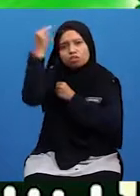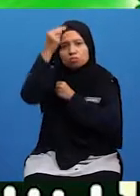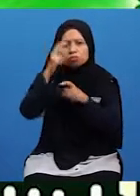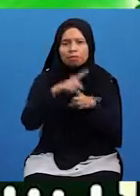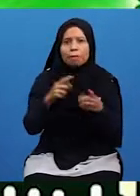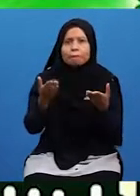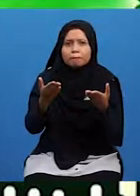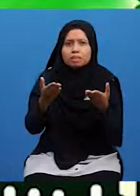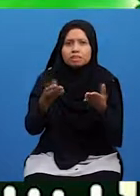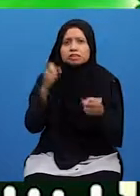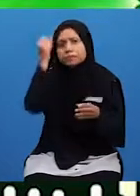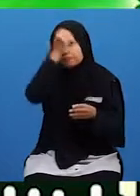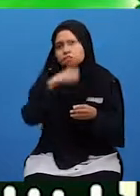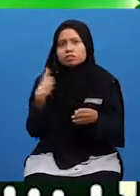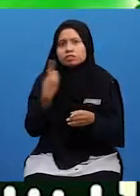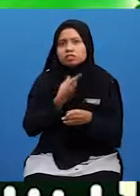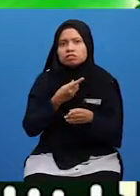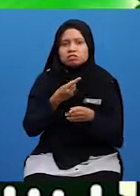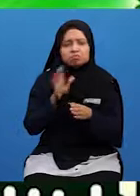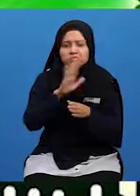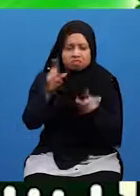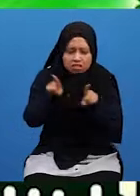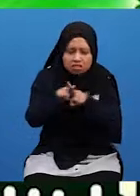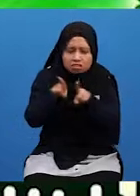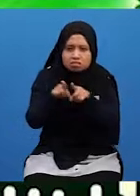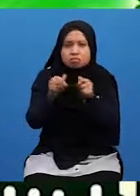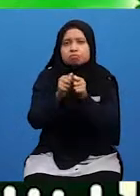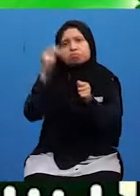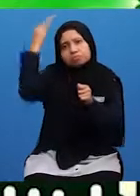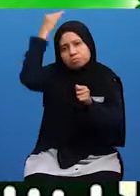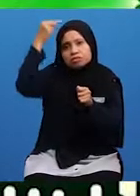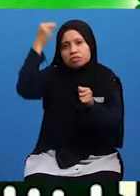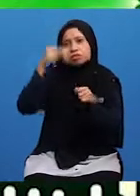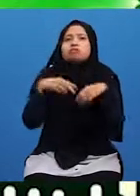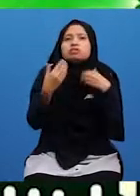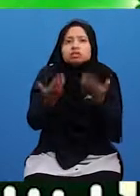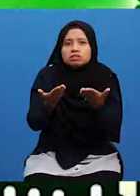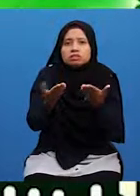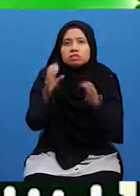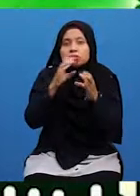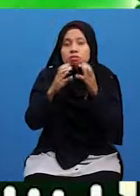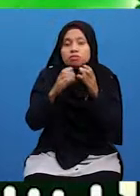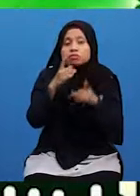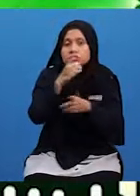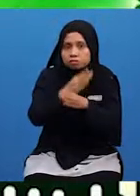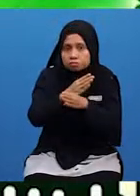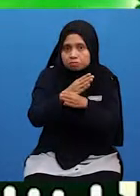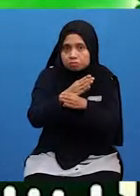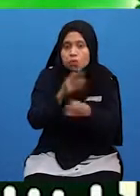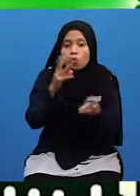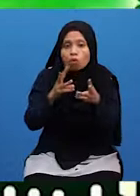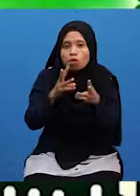Sifat kita Langsung tak ikut Sifat Nabi Bercakap benarlah